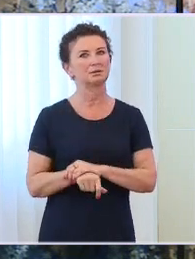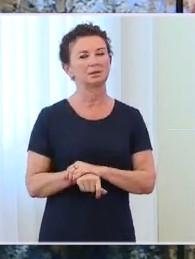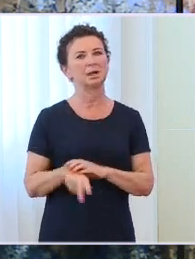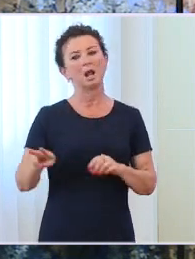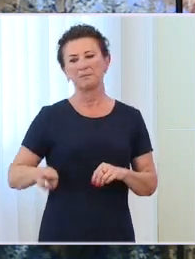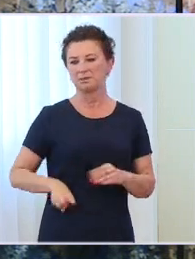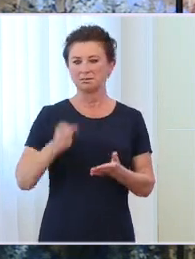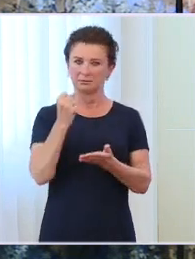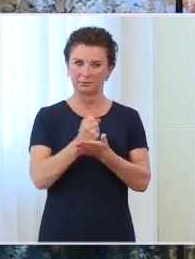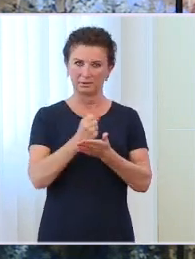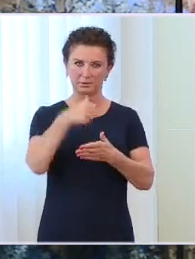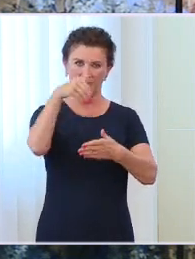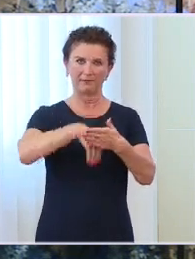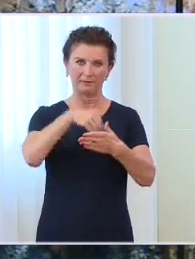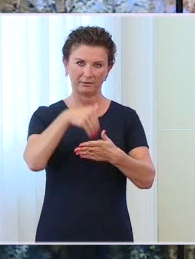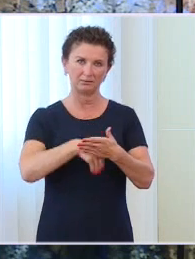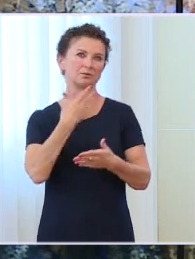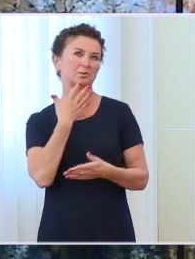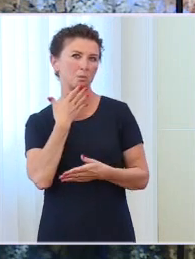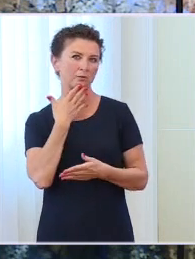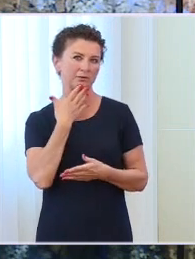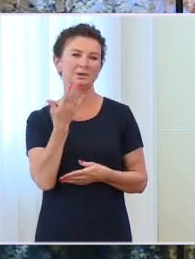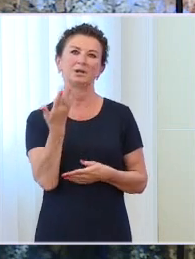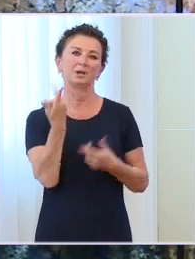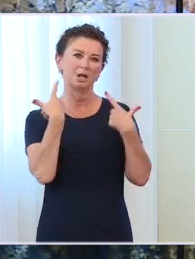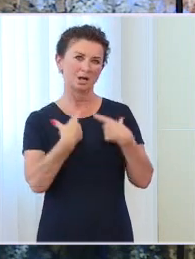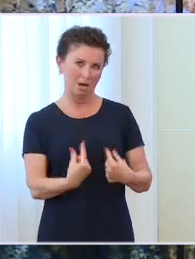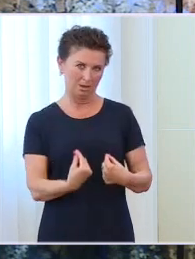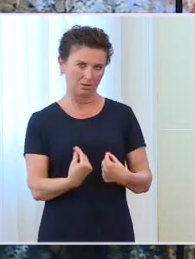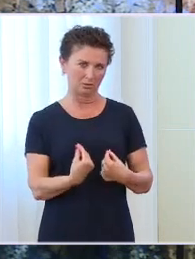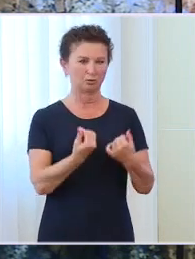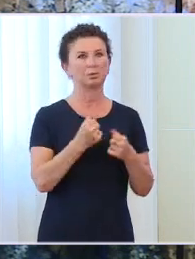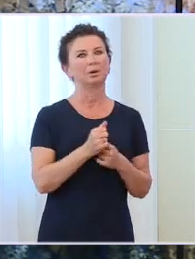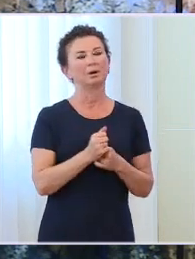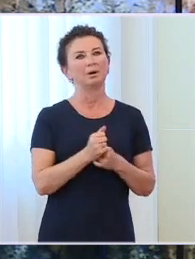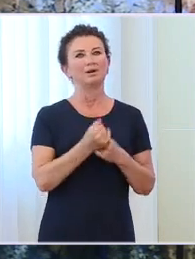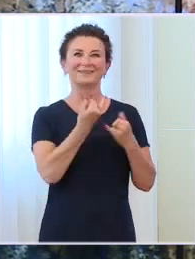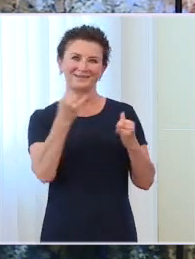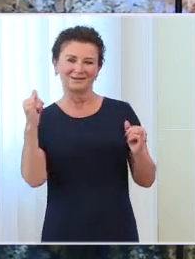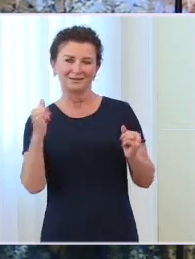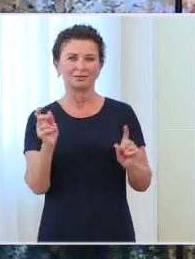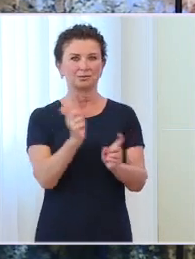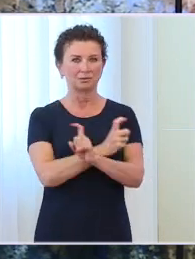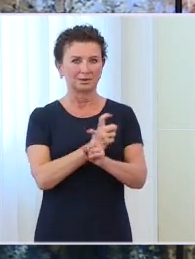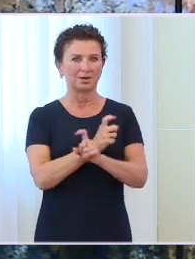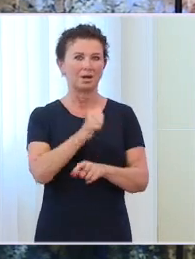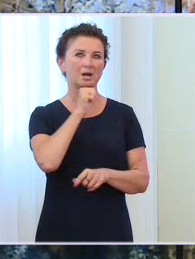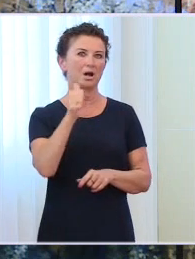i liczbę tych uchodźców, których poszczególne kraje europejskie i nie tylko europejskie